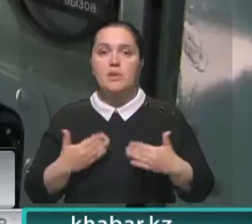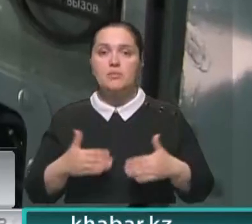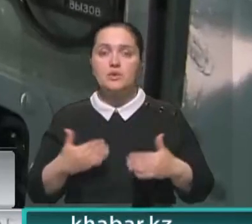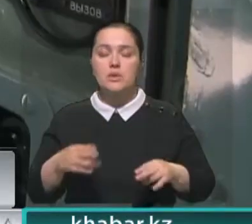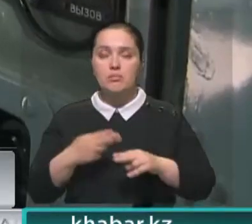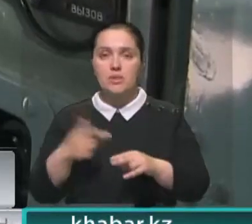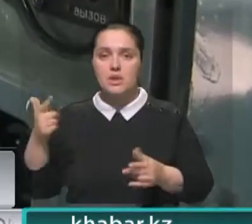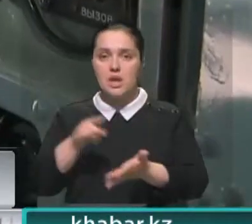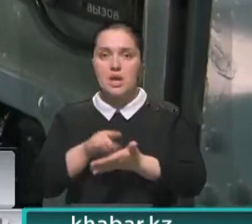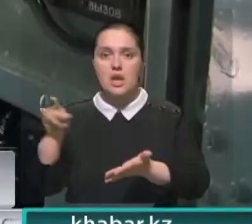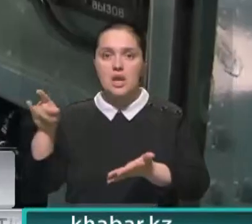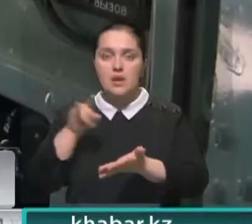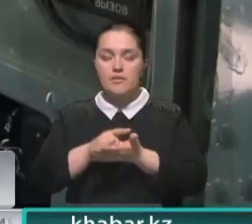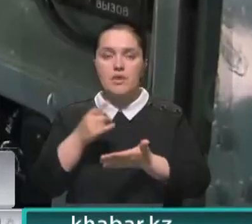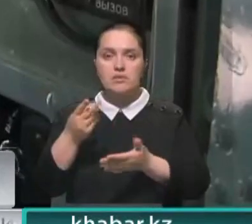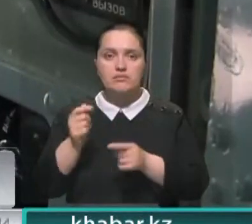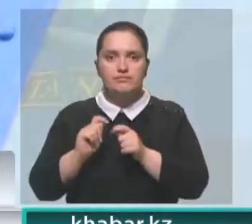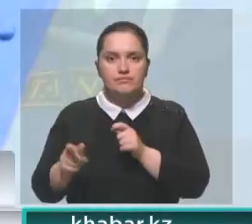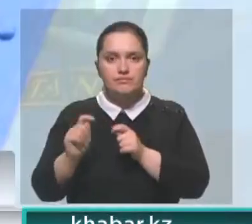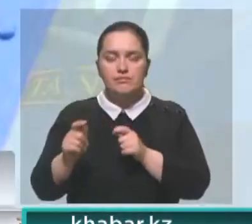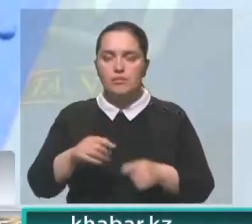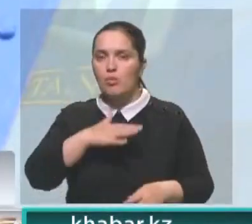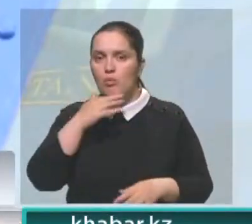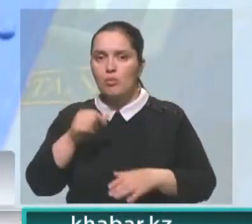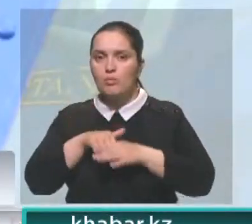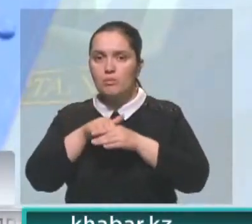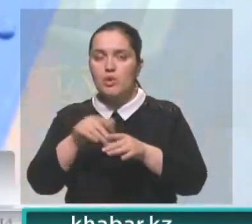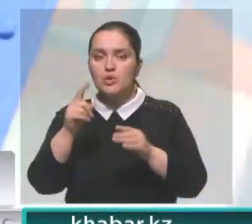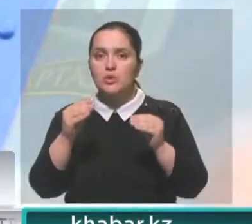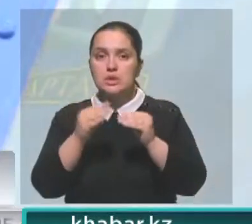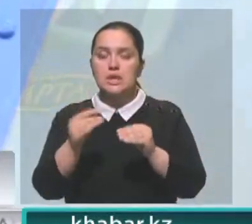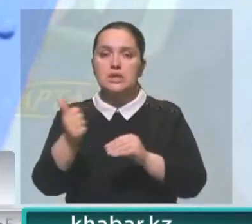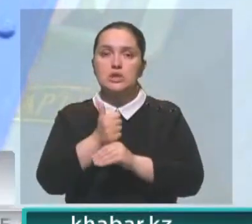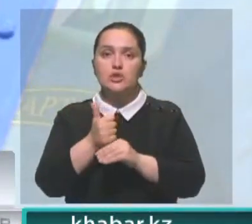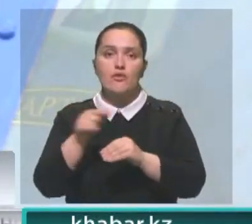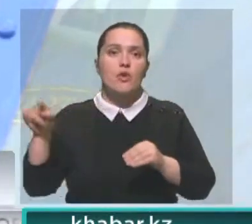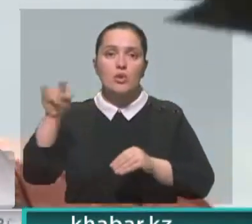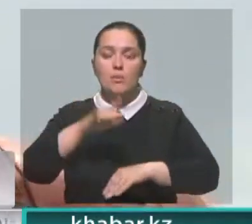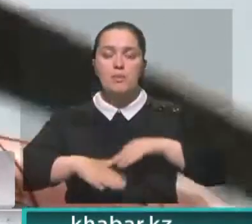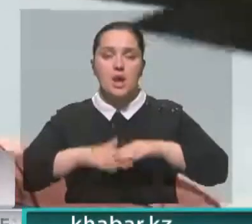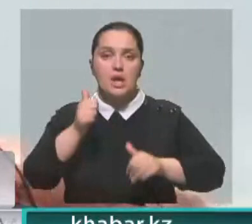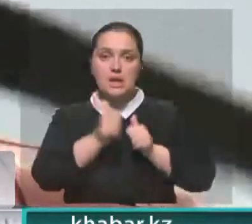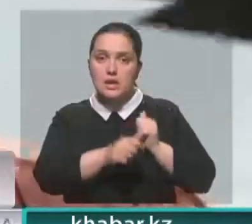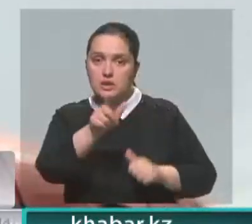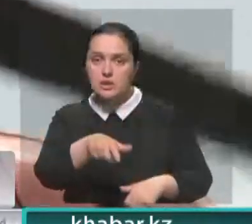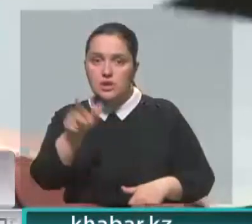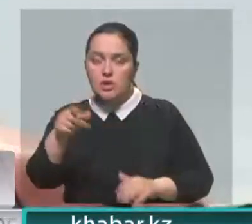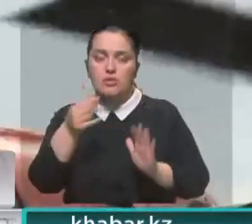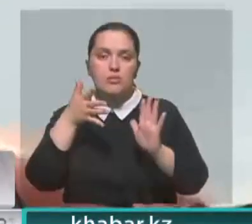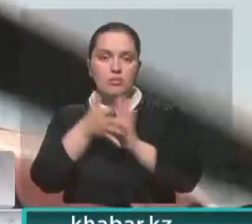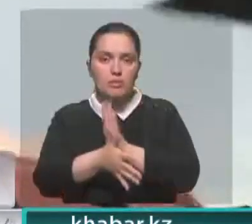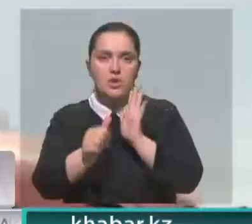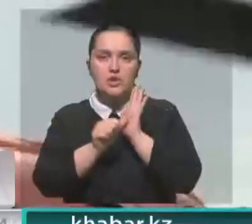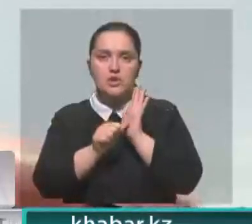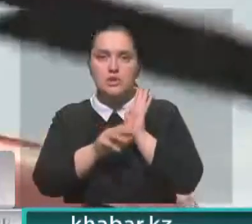гражданской авиации вложены сотни миллионов тенге. Только на 110 часов летной практики каждого курсанта затрачено больше